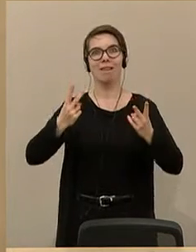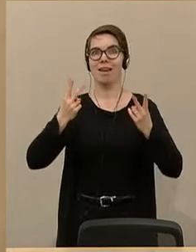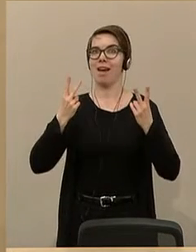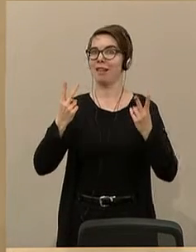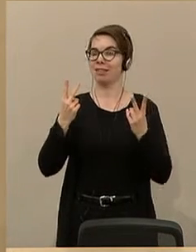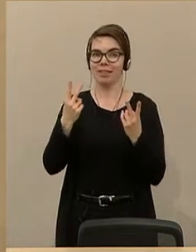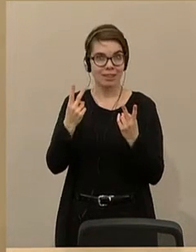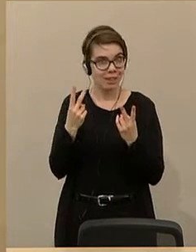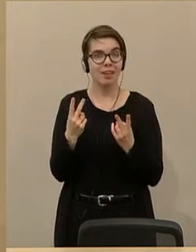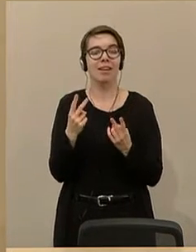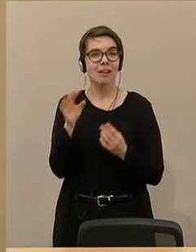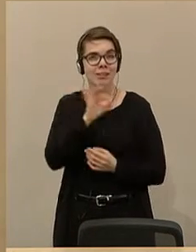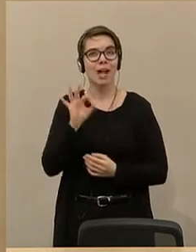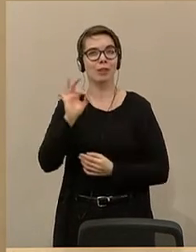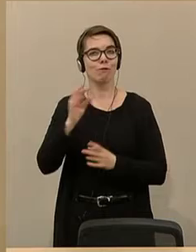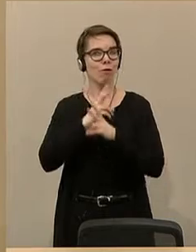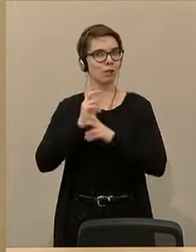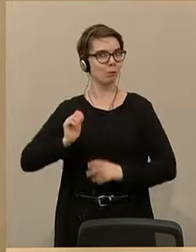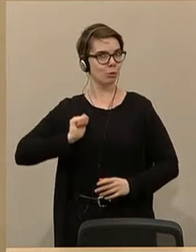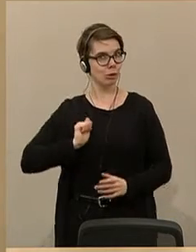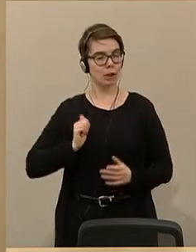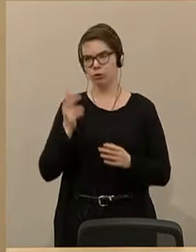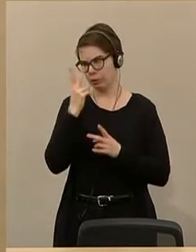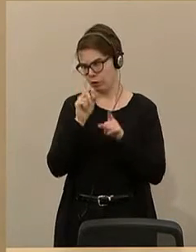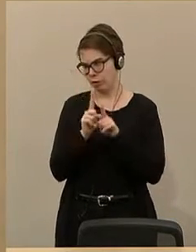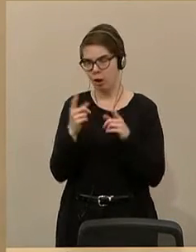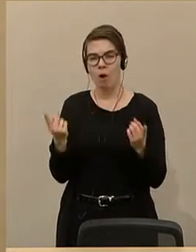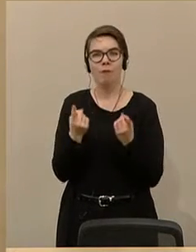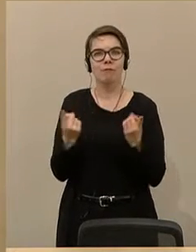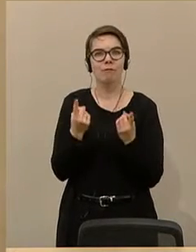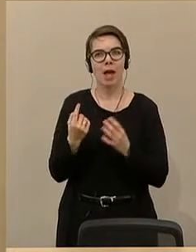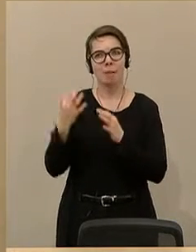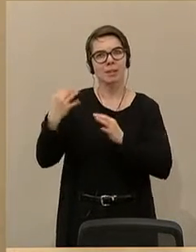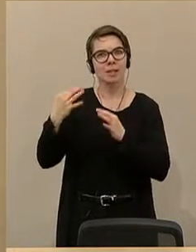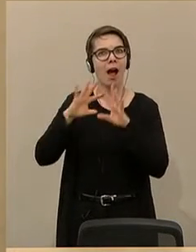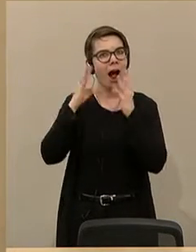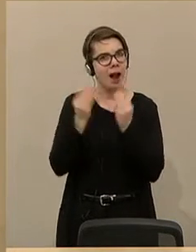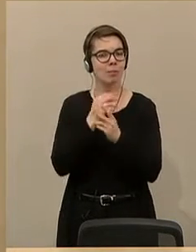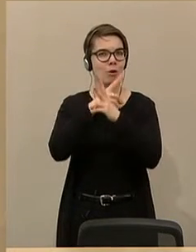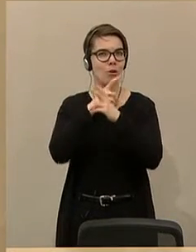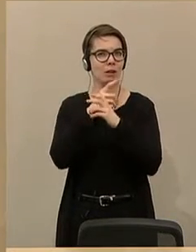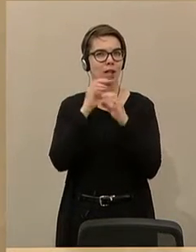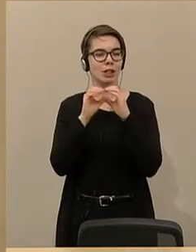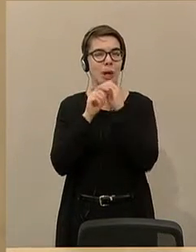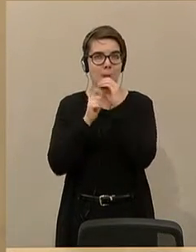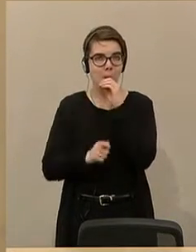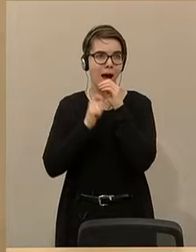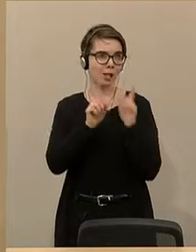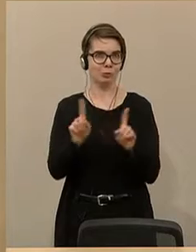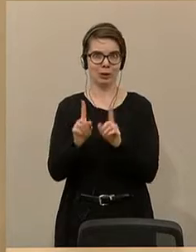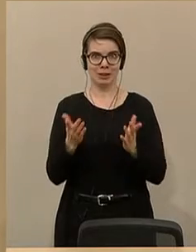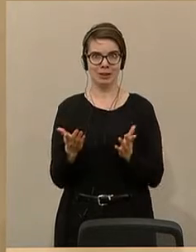Zudem sind sie die Werbeträger für die österreichische Blasmusik insgesamt. Die